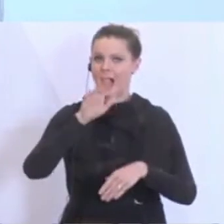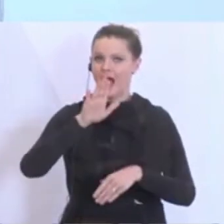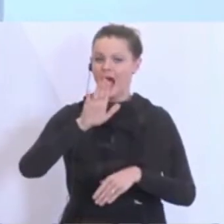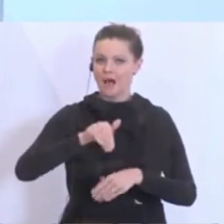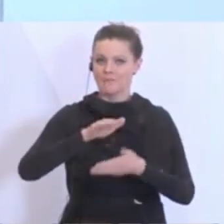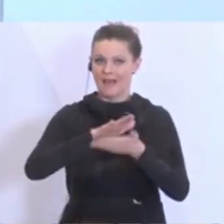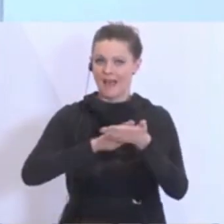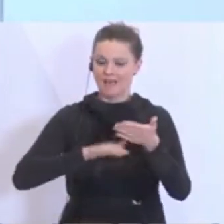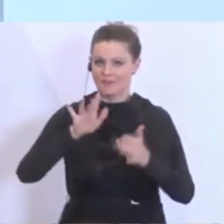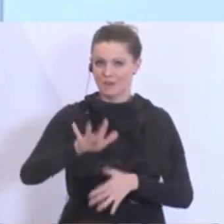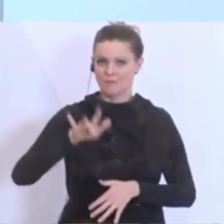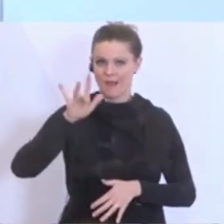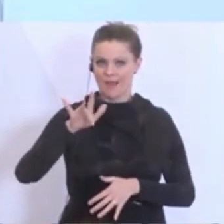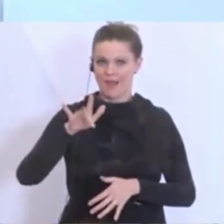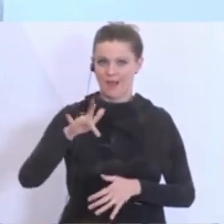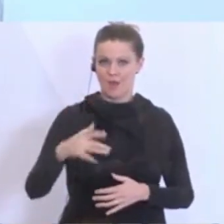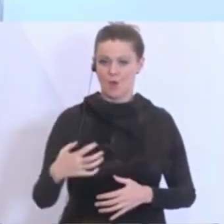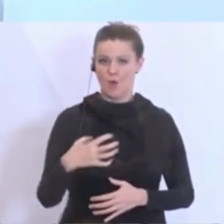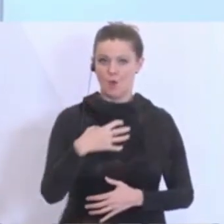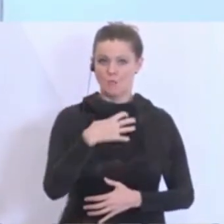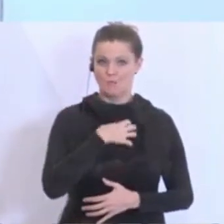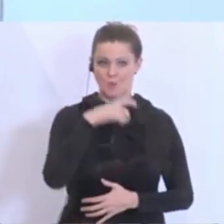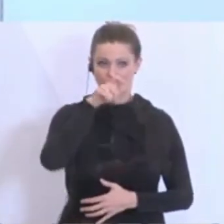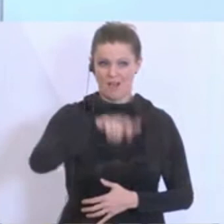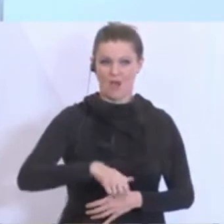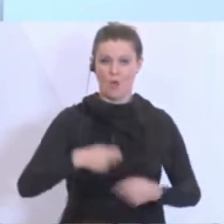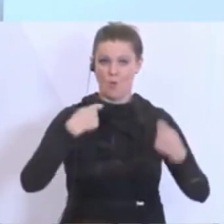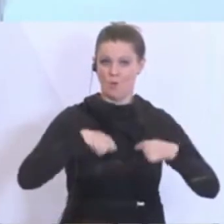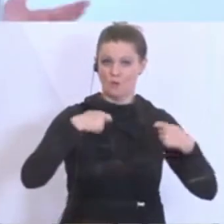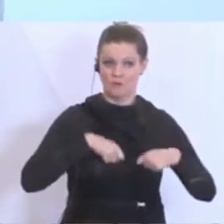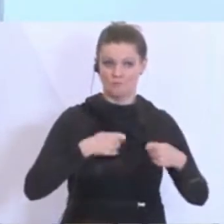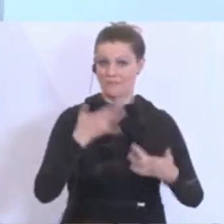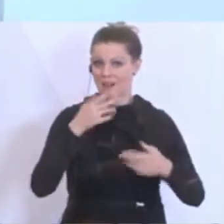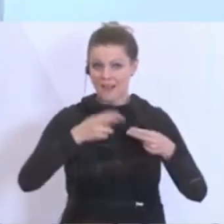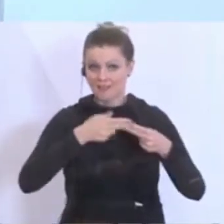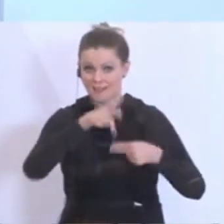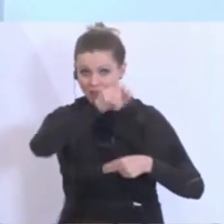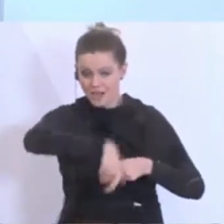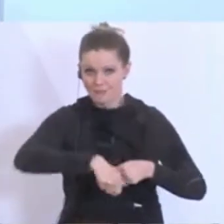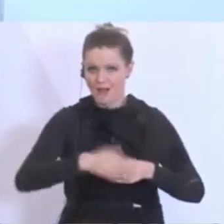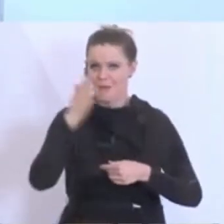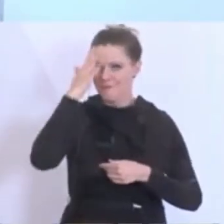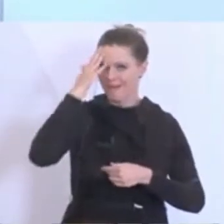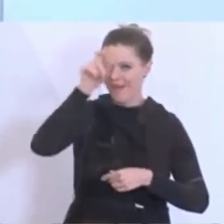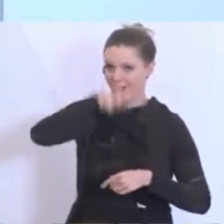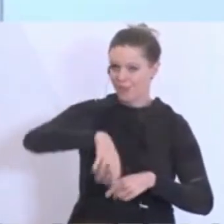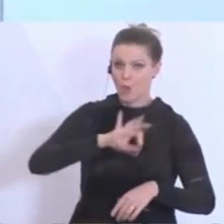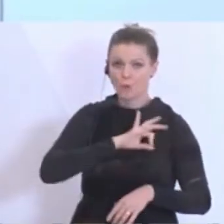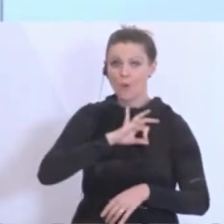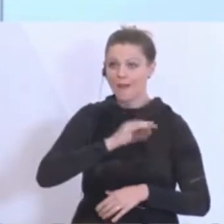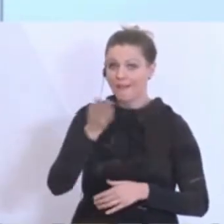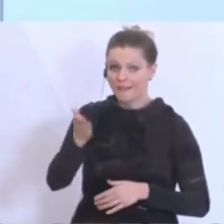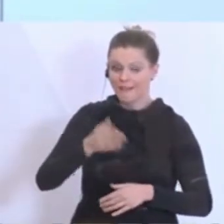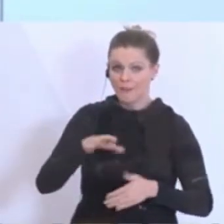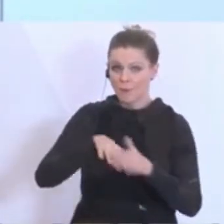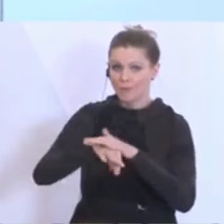der Bürger in Uniform. Das kann ihr Nachbar sein, das kann ein Bekannter sein, das kann ein Kollege aus